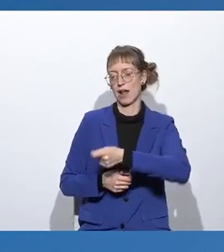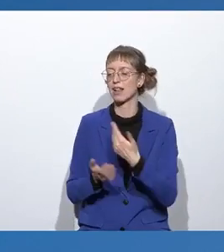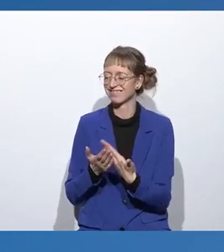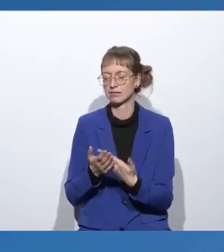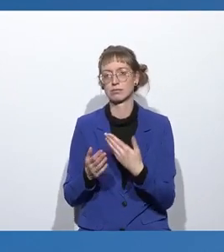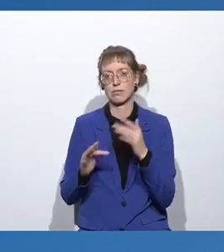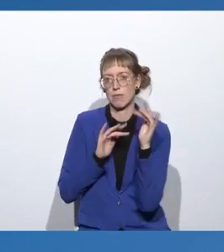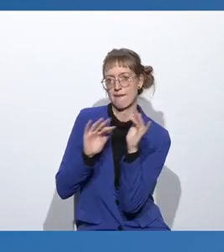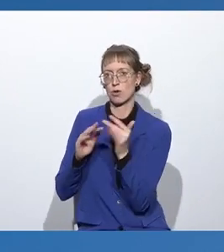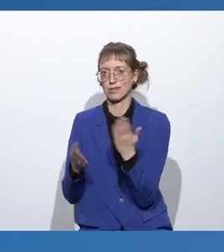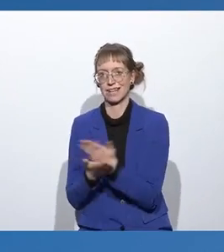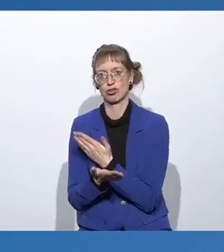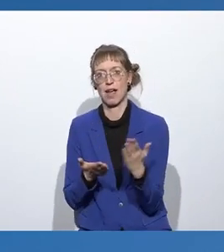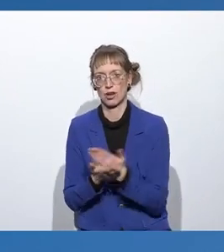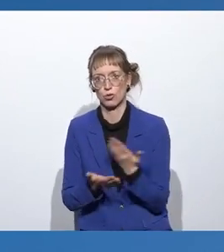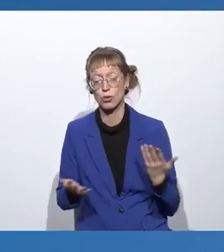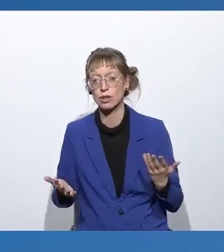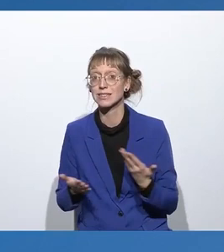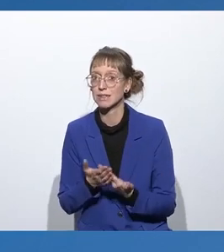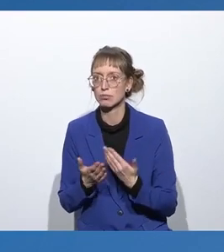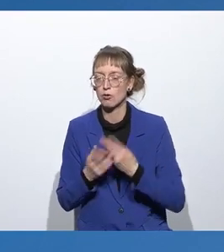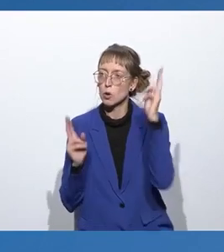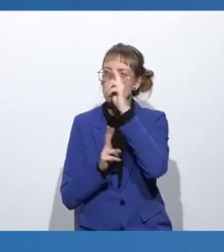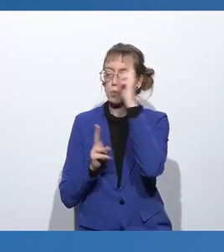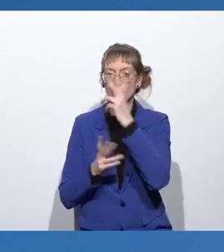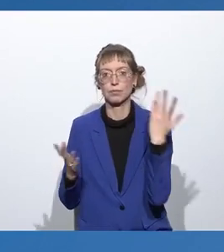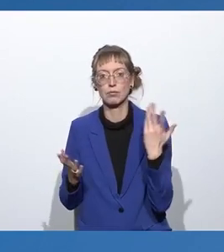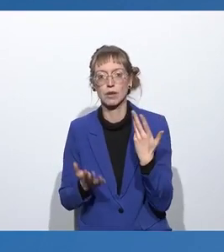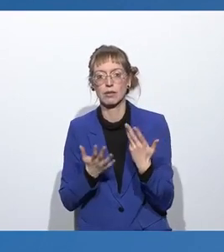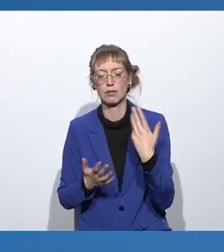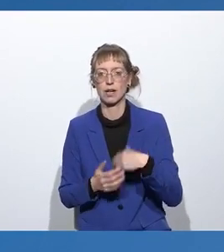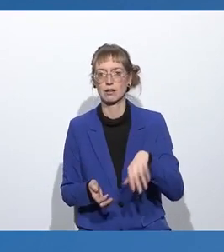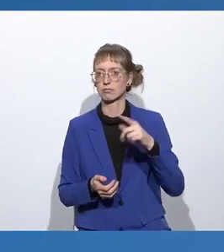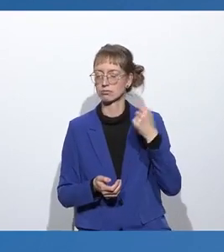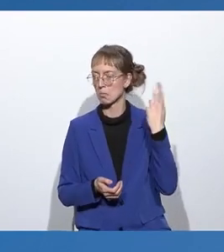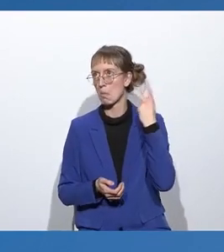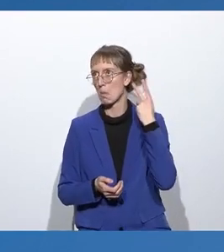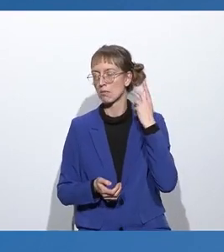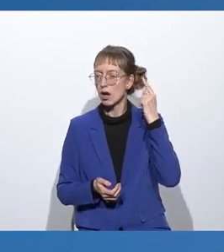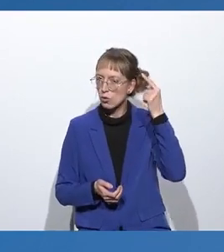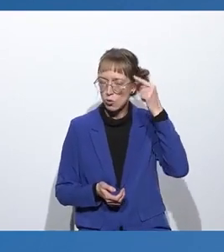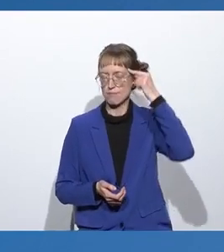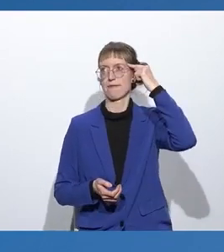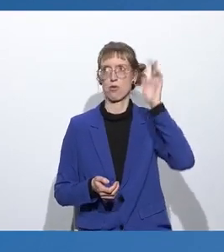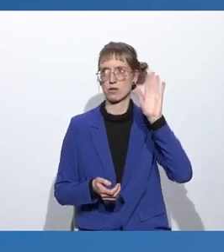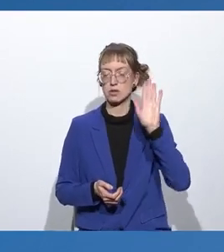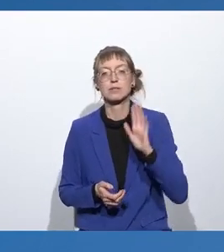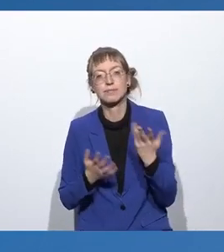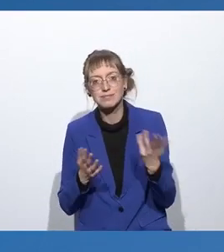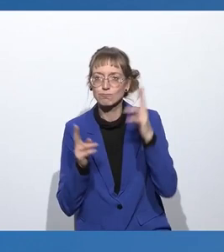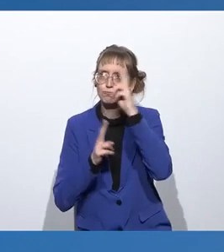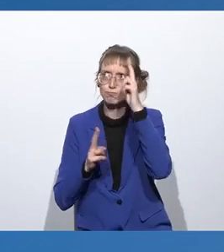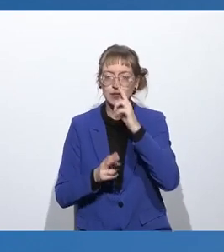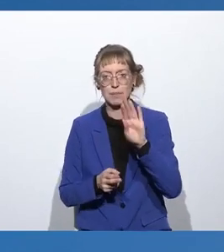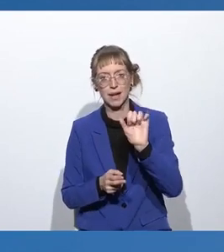beeinflussen. Und oft ist das unbewusst. Man spricht dann auch von einem Unconscious Bias. Deshalb versuchen wir, mit Maschinen es